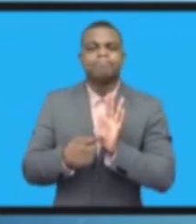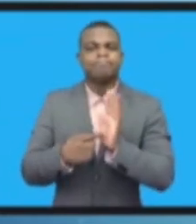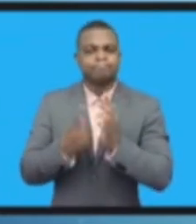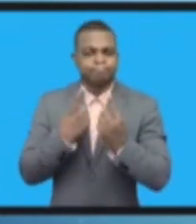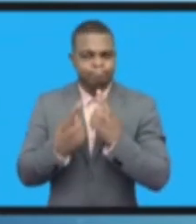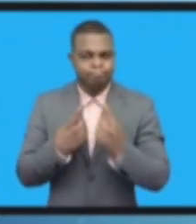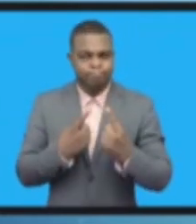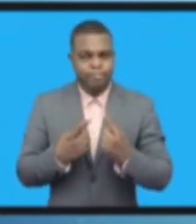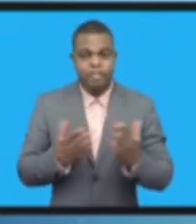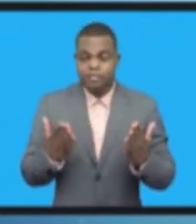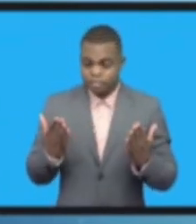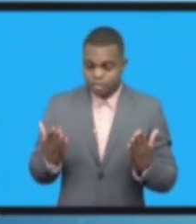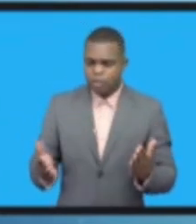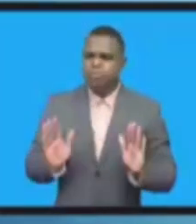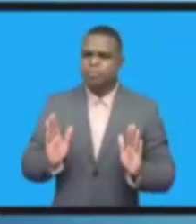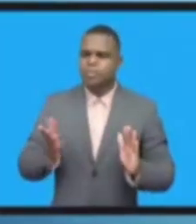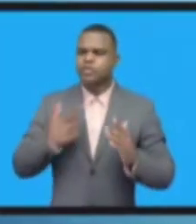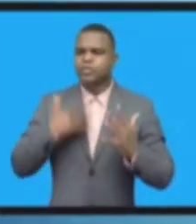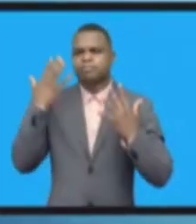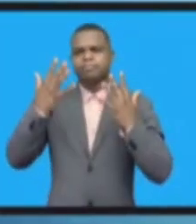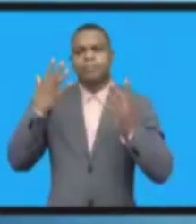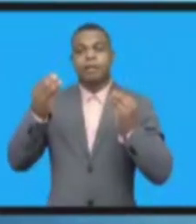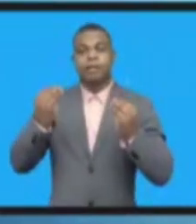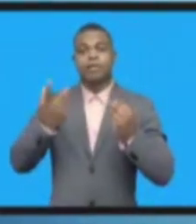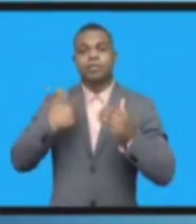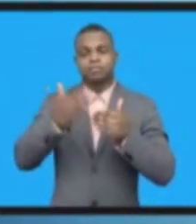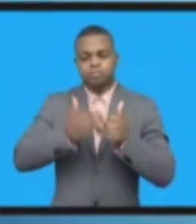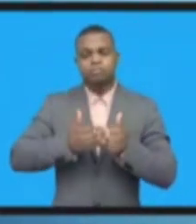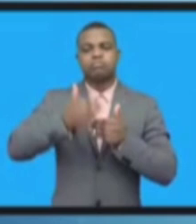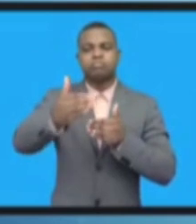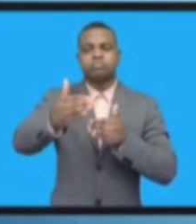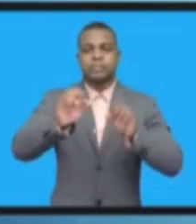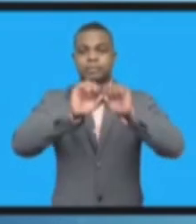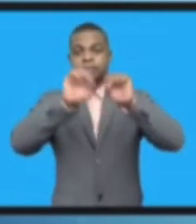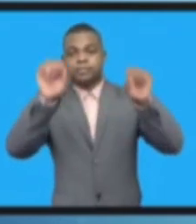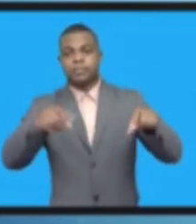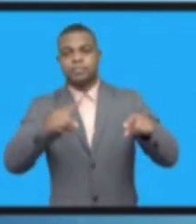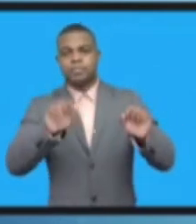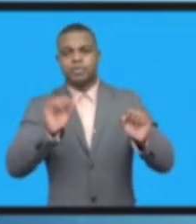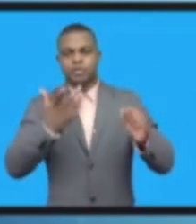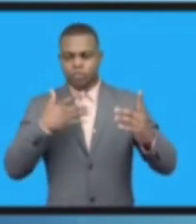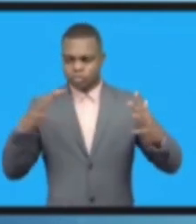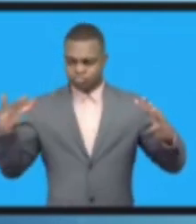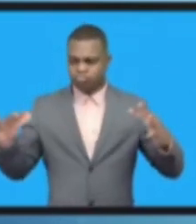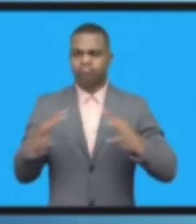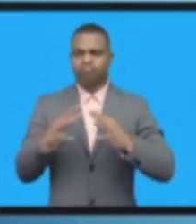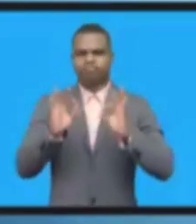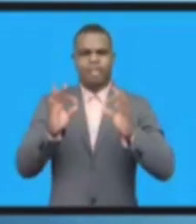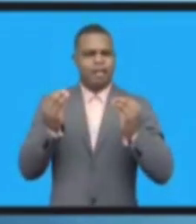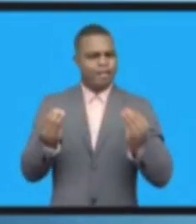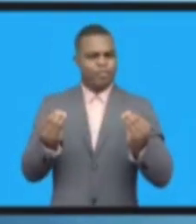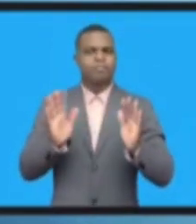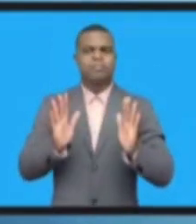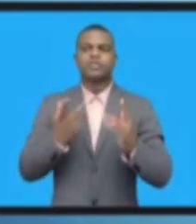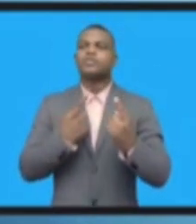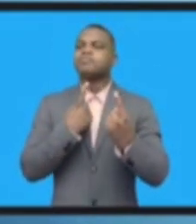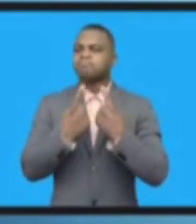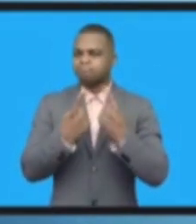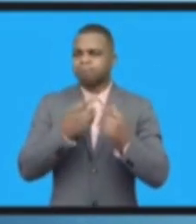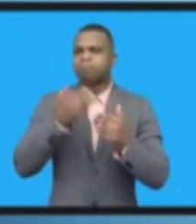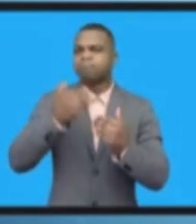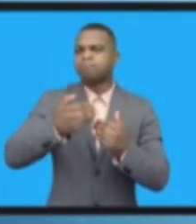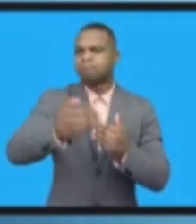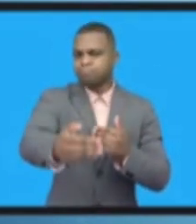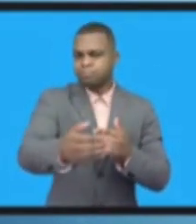созданию той системы, которую мы хотим иметь в конечном итоге. И поэтому